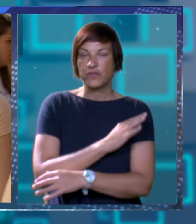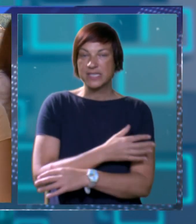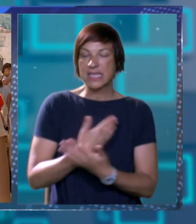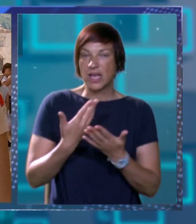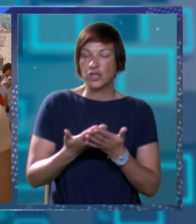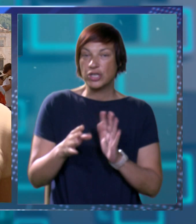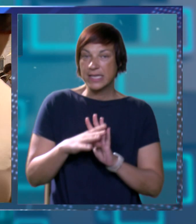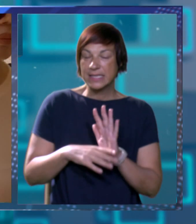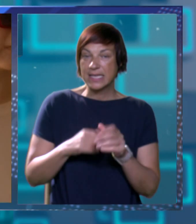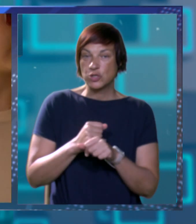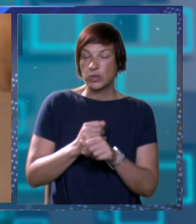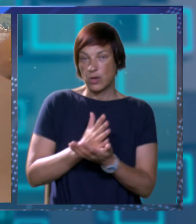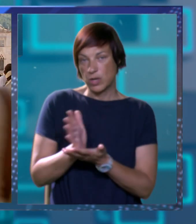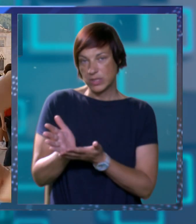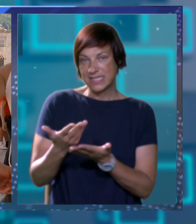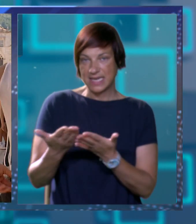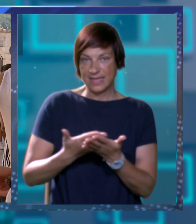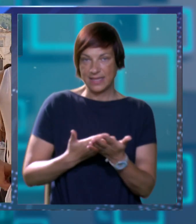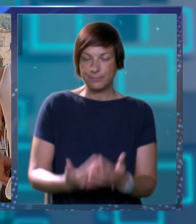te da sudjeluje u njegovoj izradi.